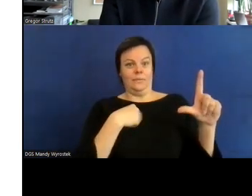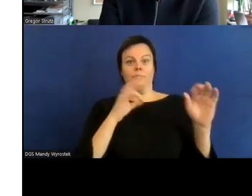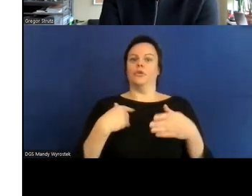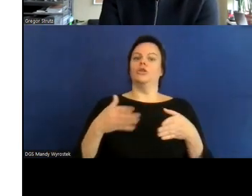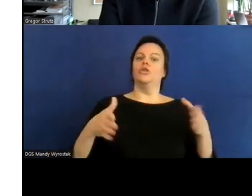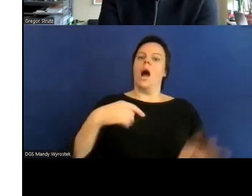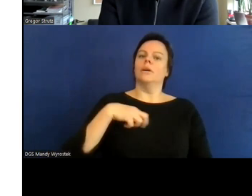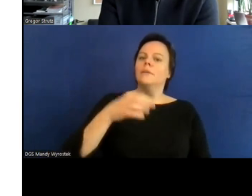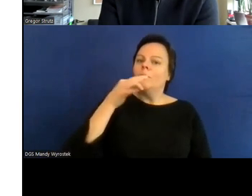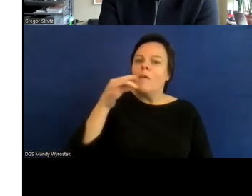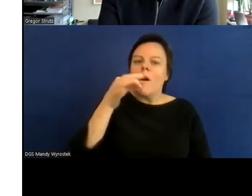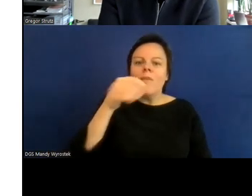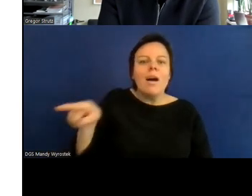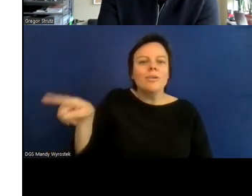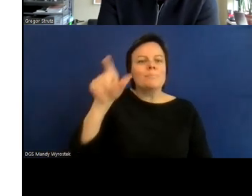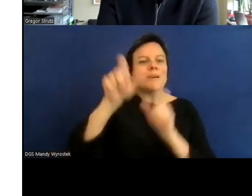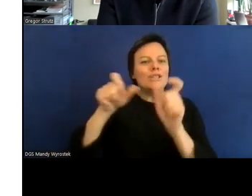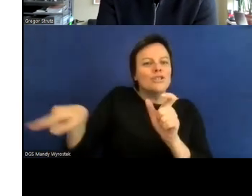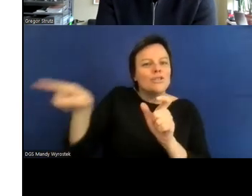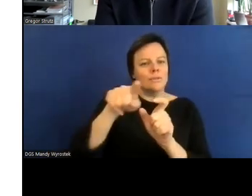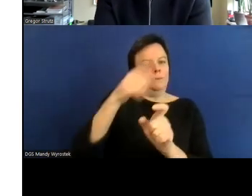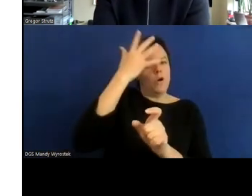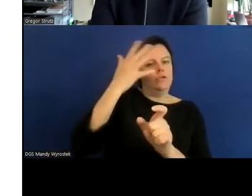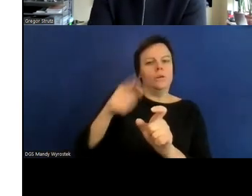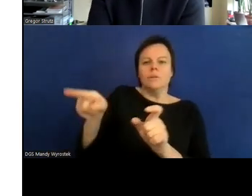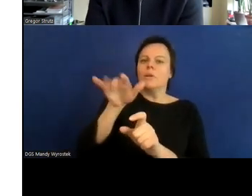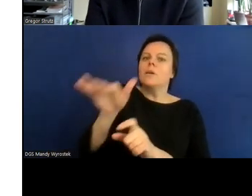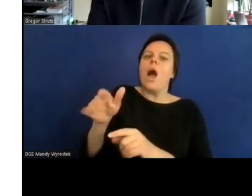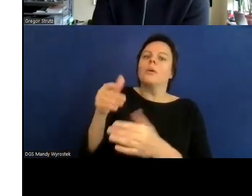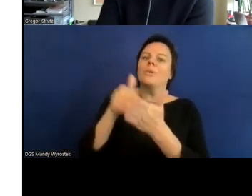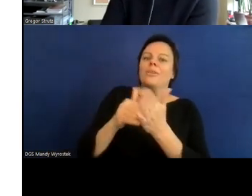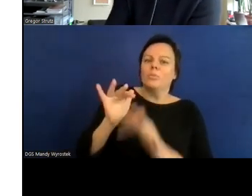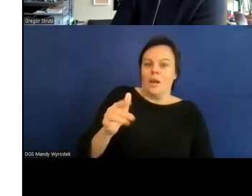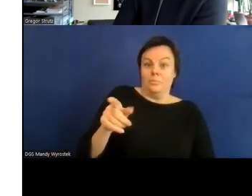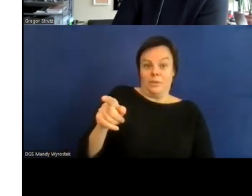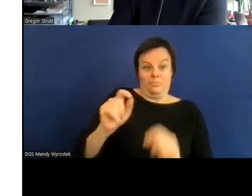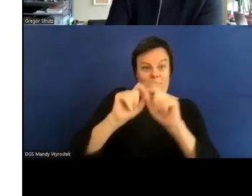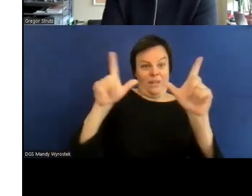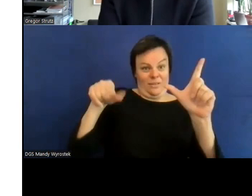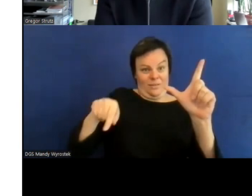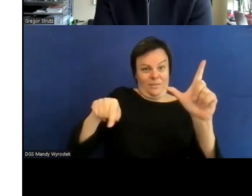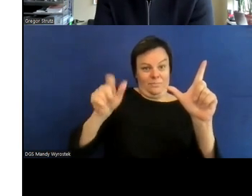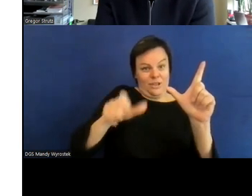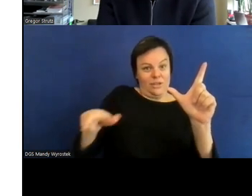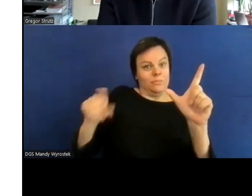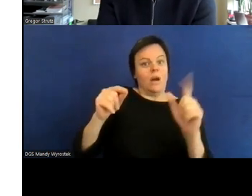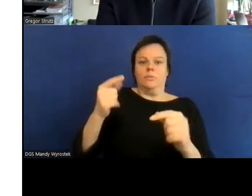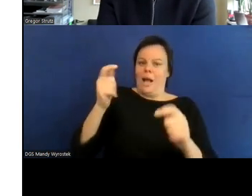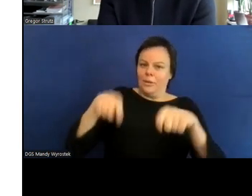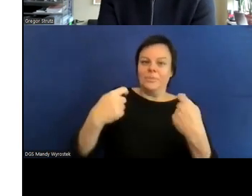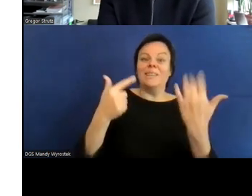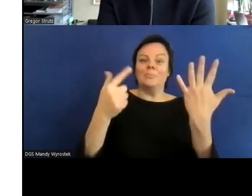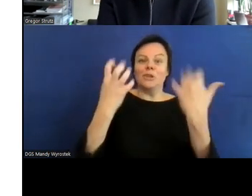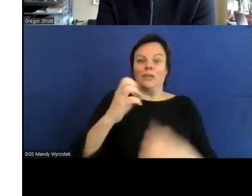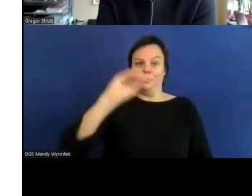einschränkung im laufe ihres lebens erworben haben das ist für mich dann immer ein ganz wichtiger punkt um bei meinen studierenden die also angehende designer